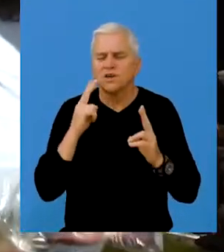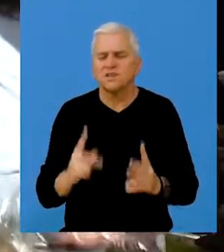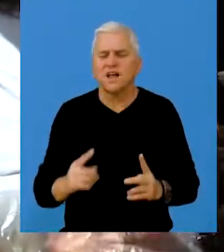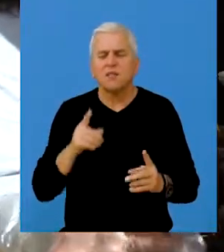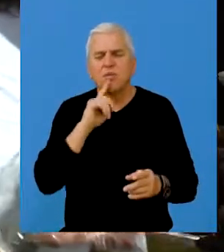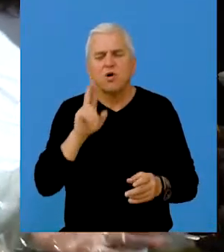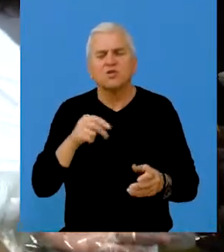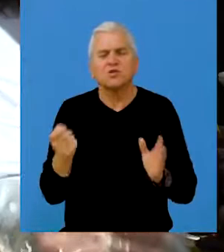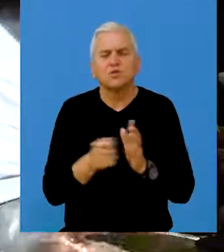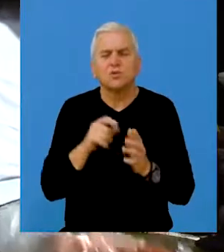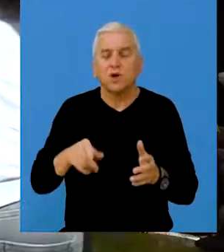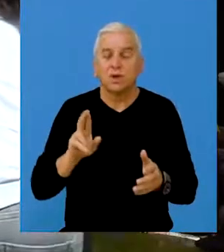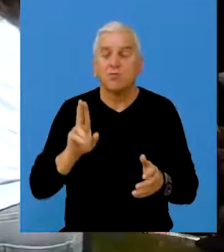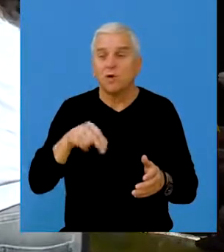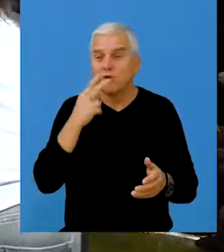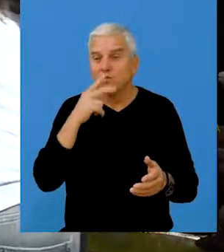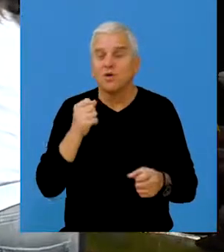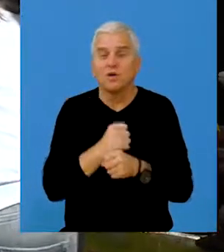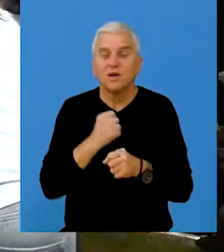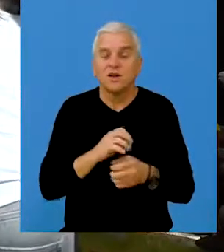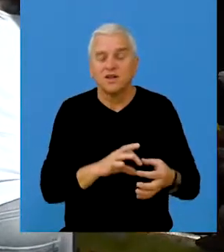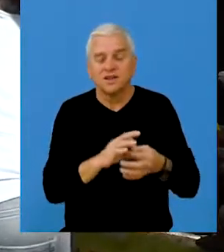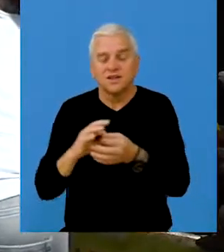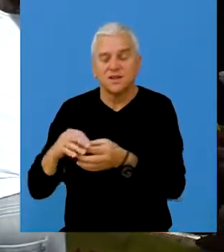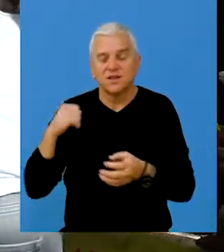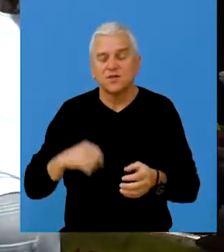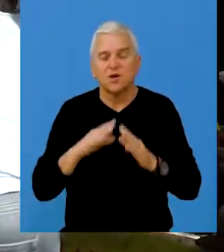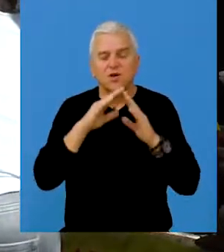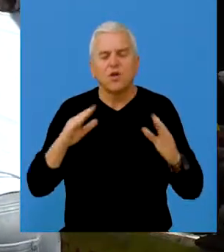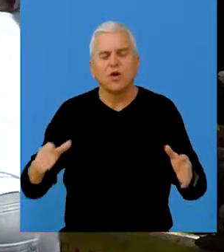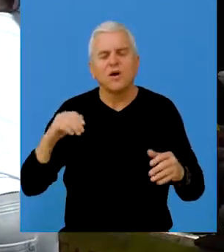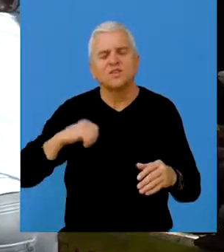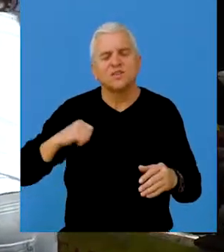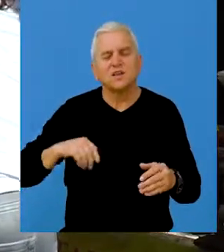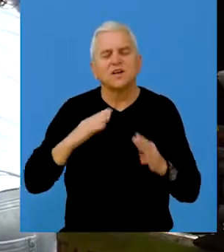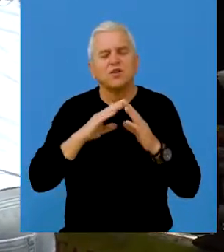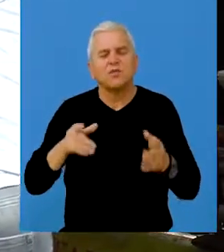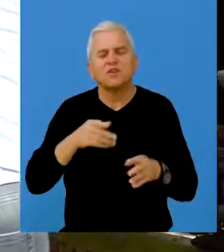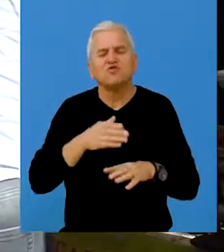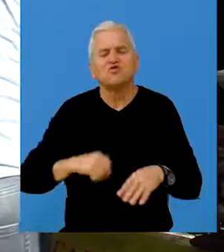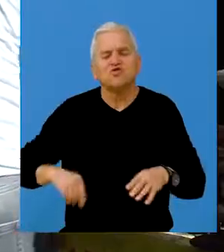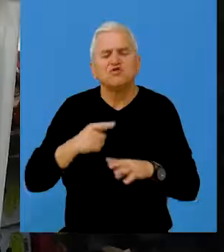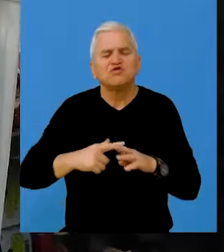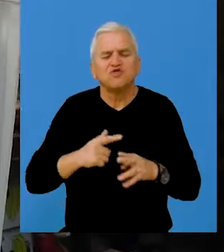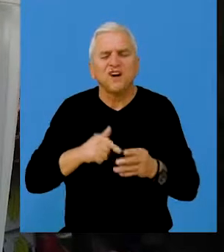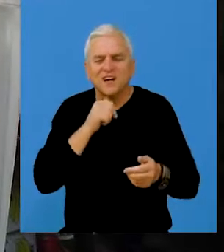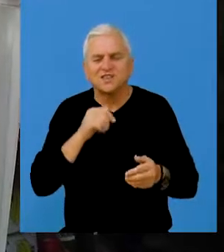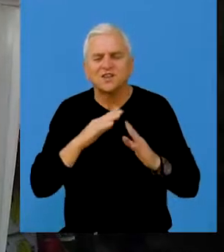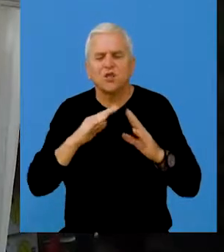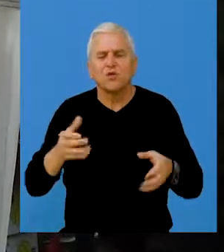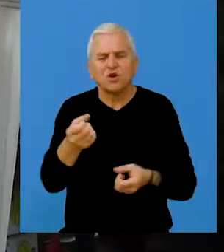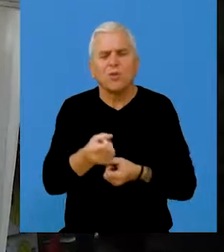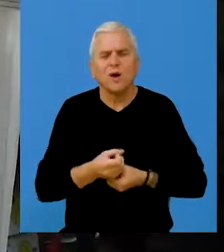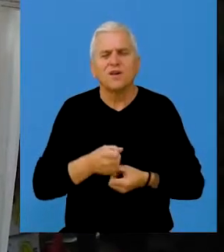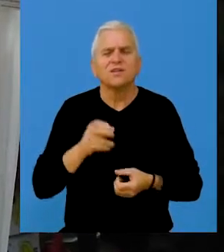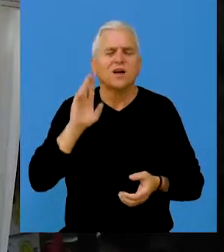može redko gde da se nađe u ovo doba, mi ga radimo cele godine, domaće slanina, domaće čvarci, domaće